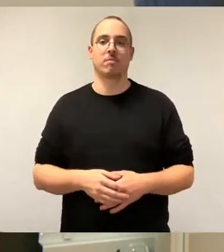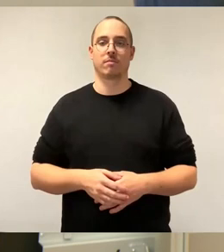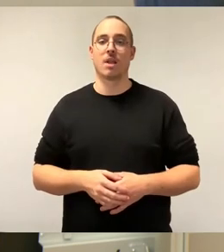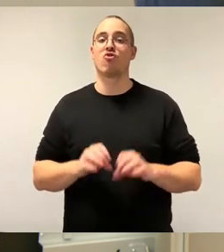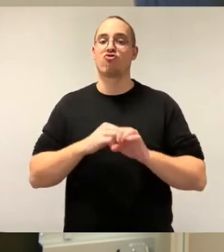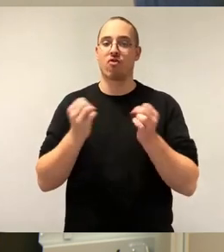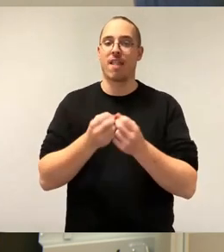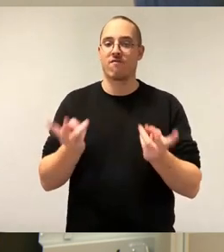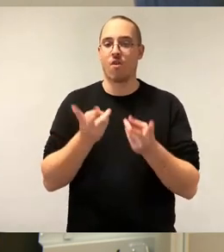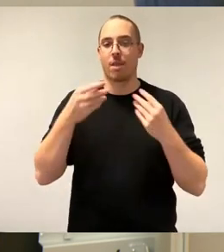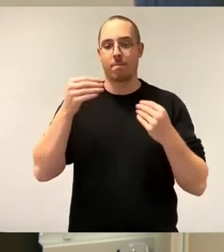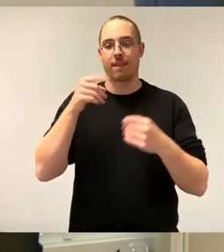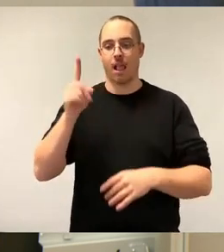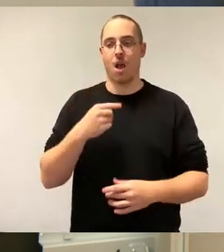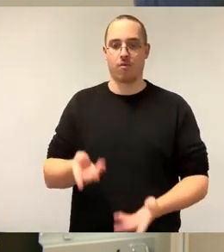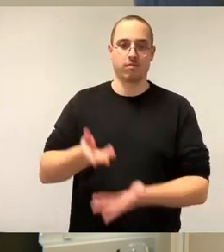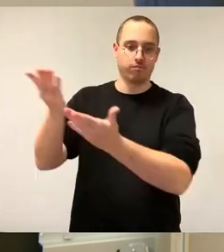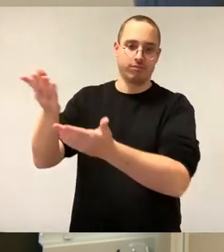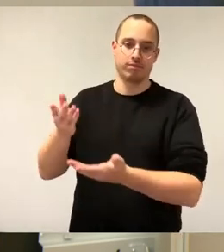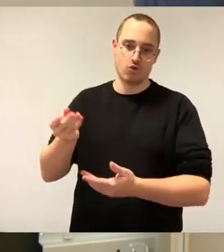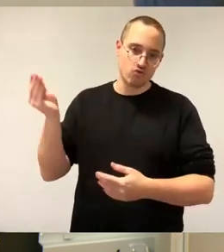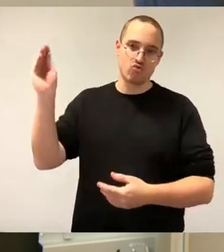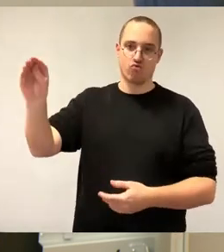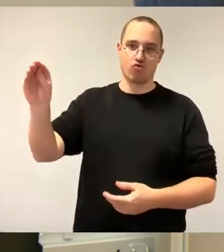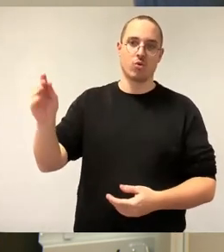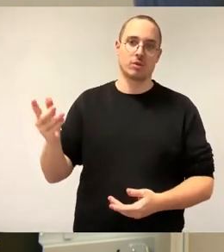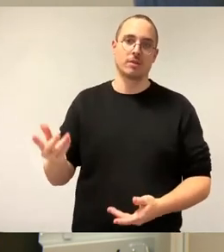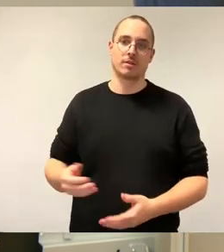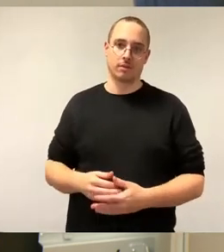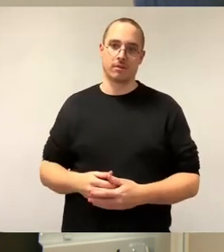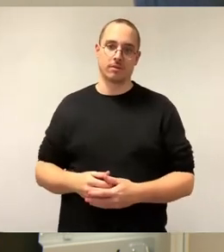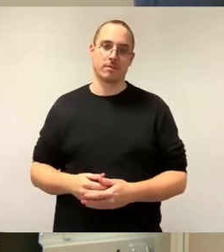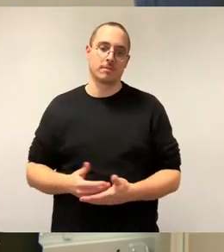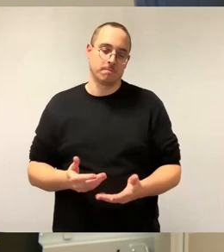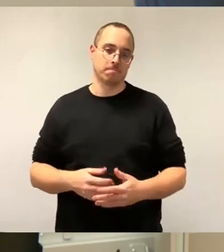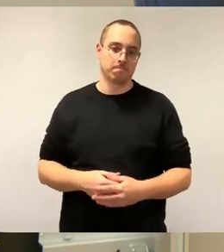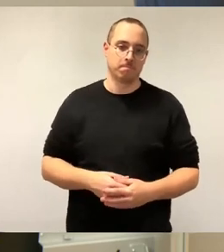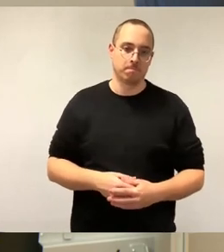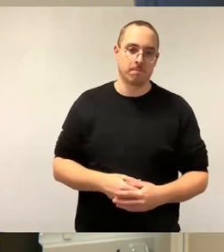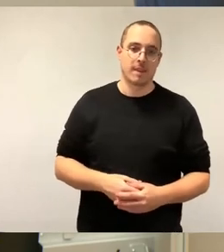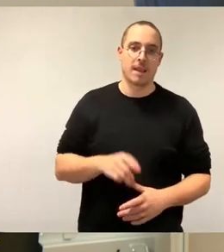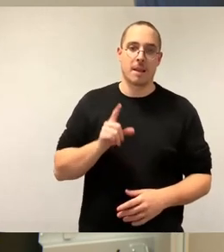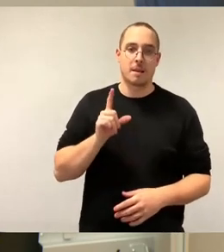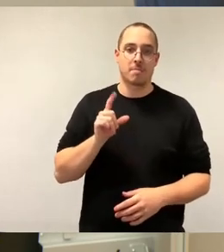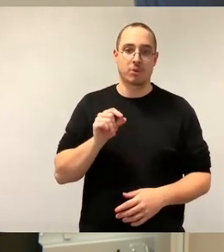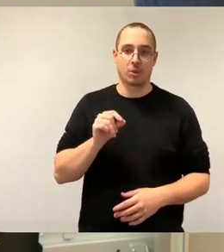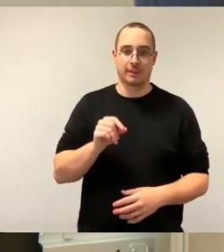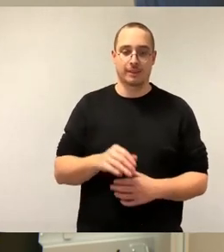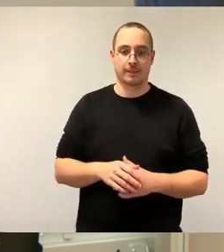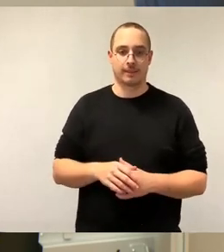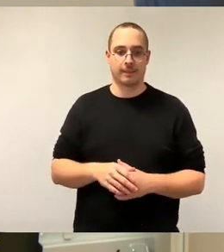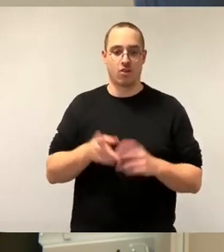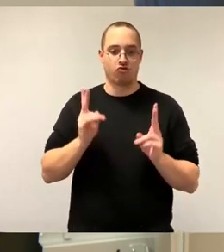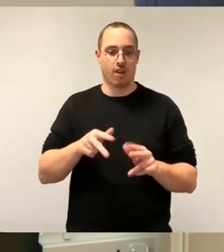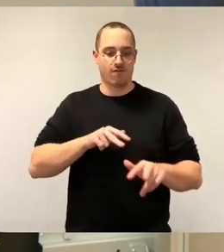Gesamtbauvolumen von 14,7 Millionen Euro nimmt die Stadtverwaltung jetzt also diese 1,6 Millionen Euro aus Druckmittel, um angeblich sofort beginnen zu